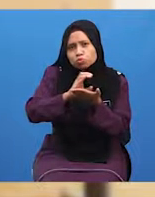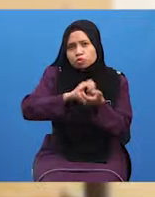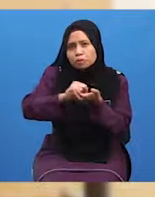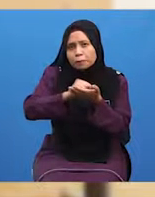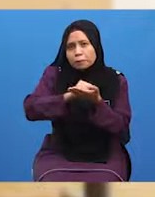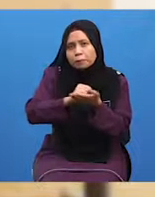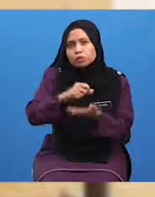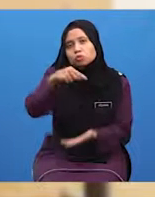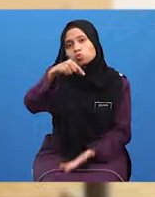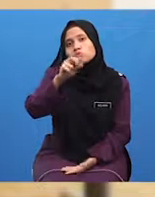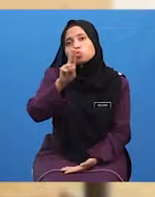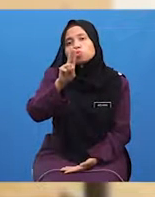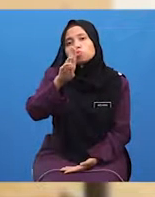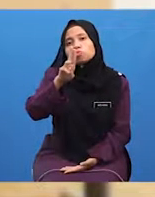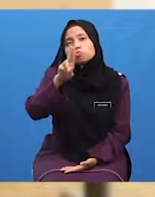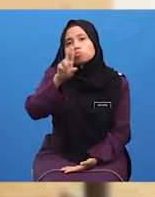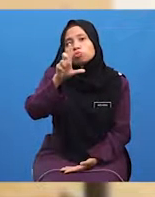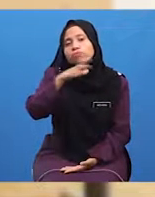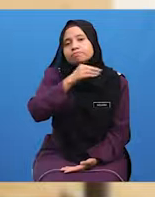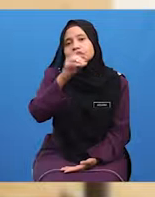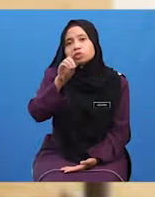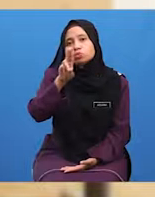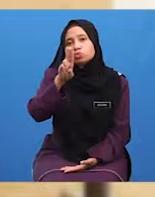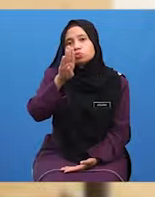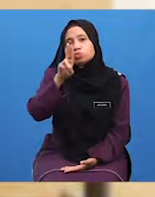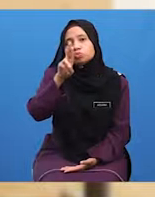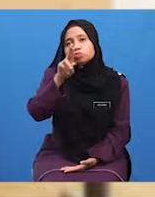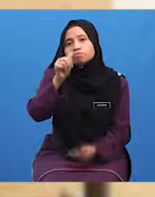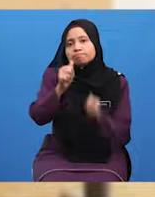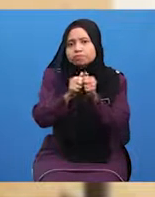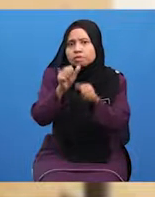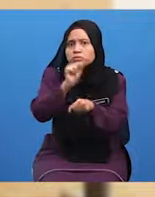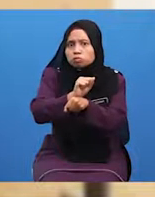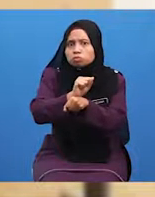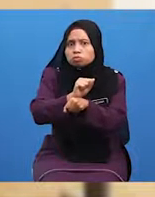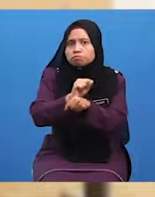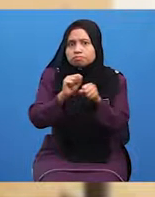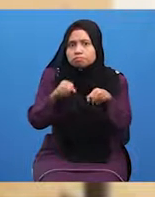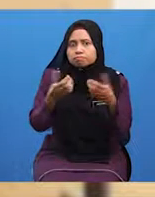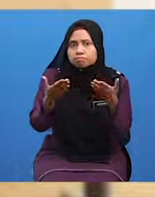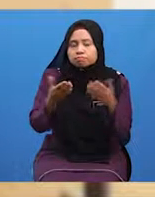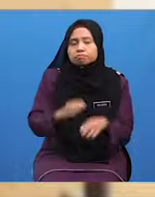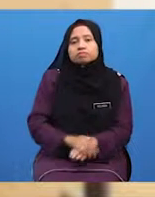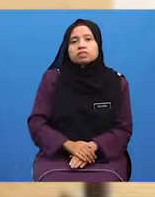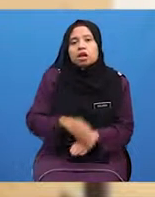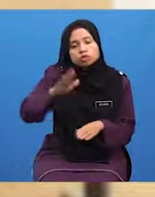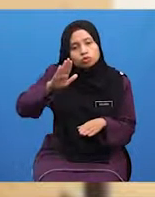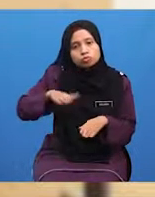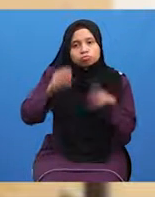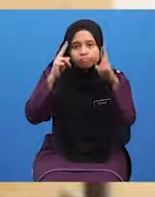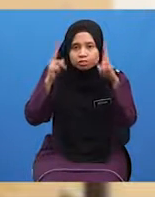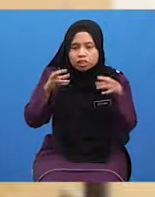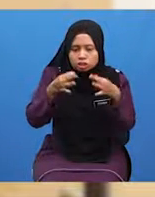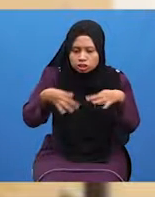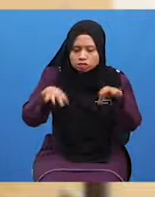batu Mesti murid-murid rasa pelik kan? Sebelum usaha menerangkan lebih